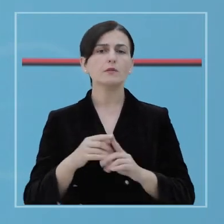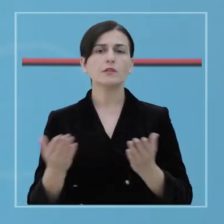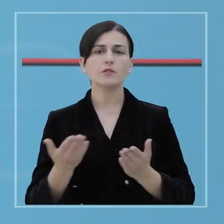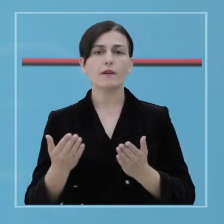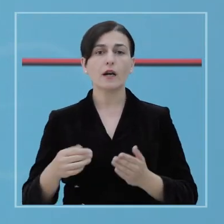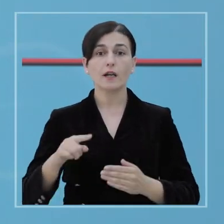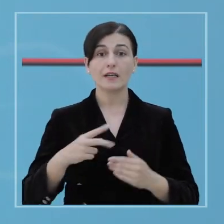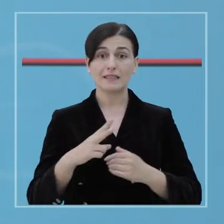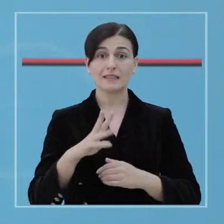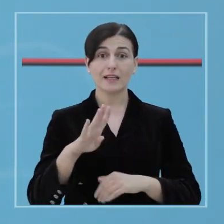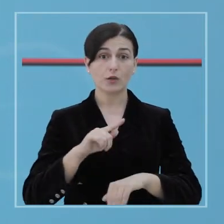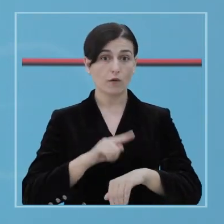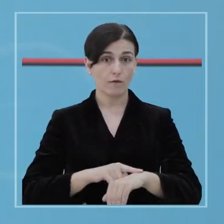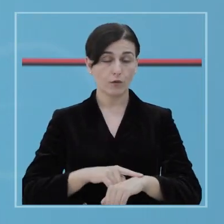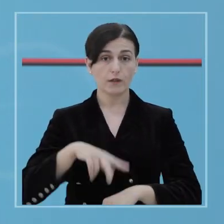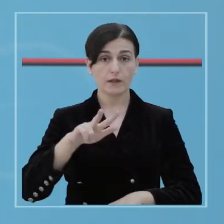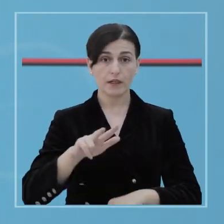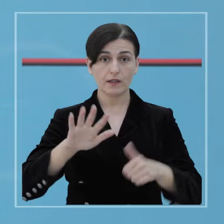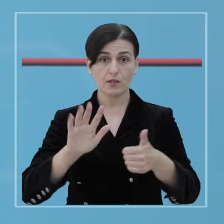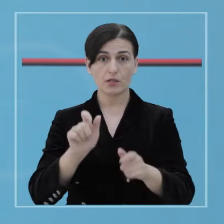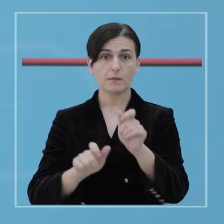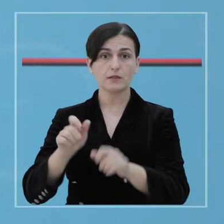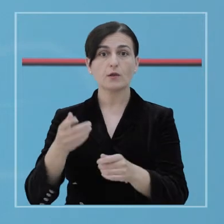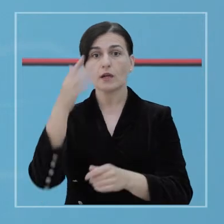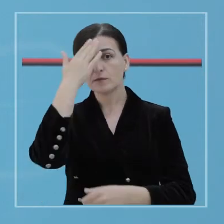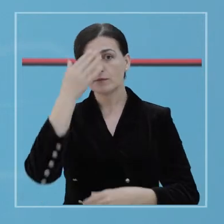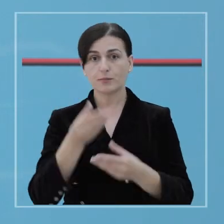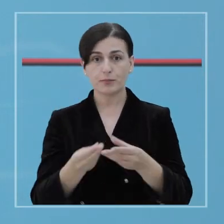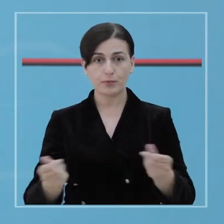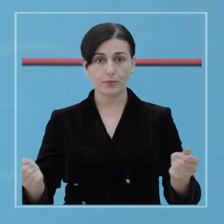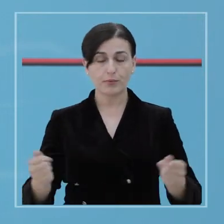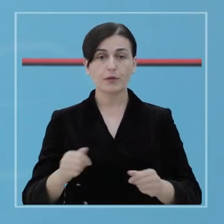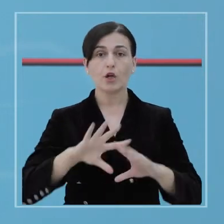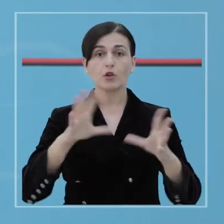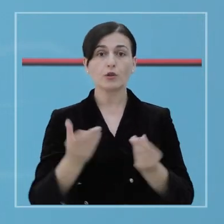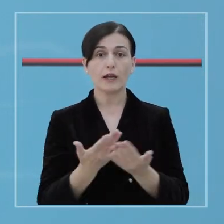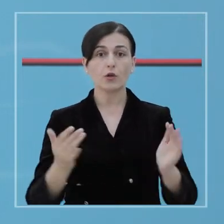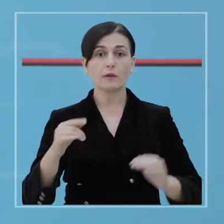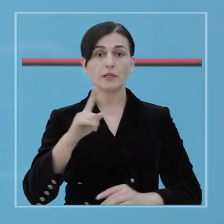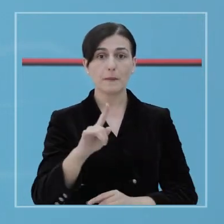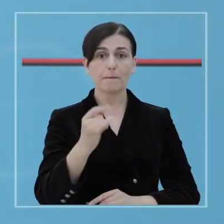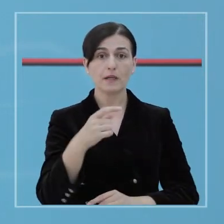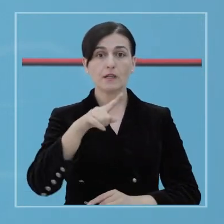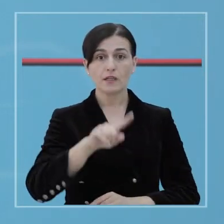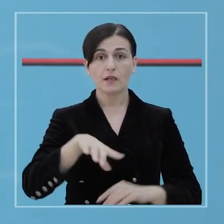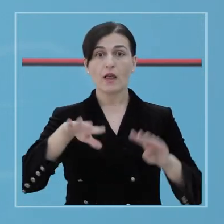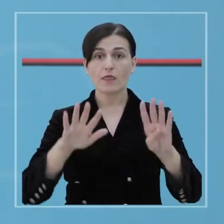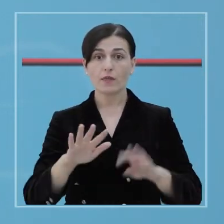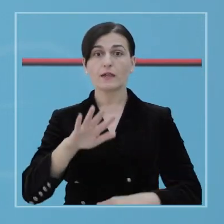orë të fundit janë shëruar 36 qytetarë duke të quar në numer të shëruarve në 1.195.